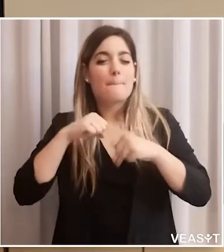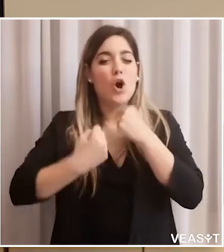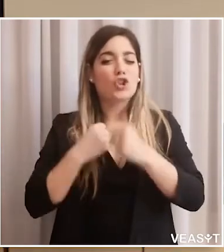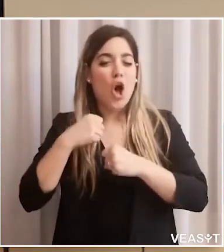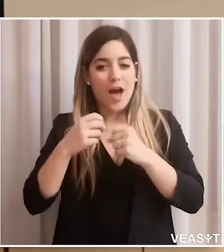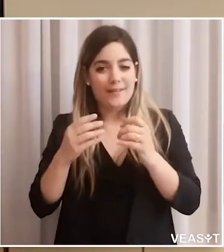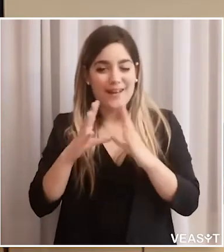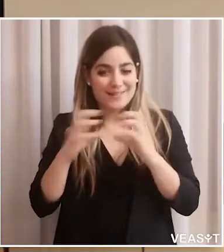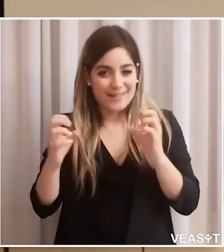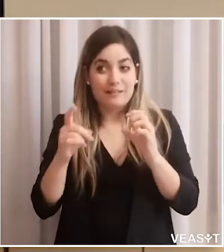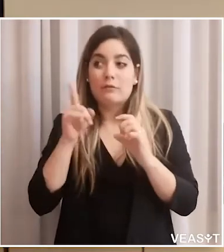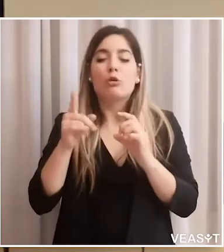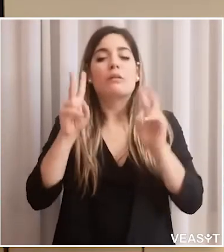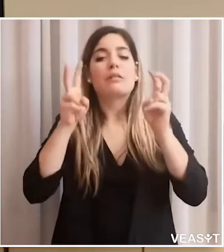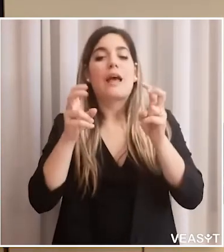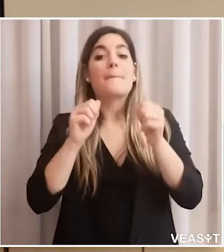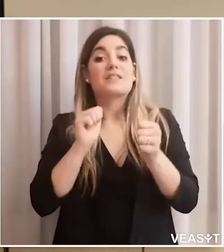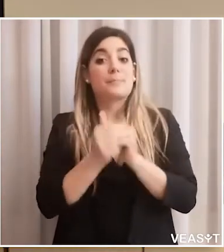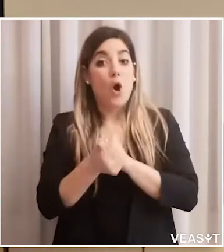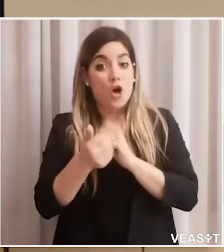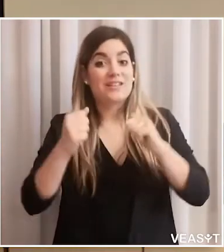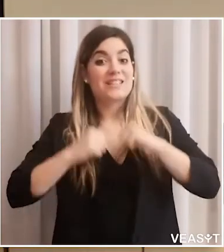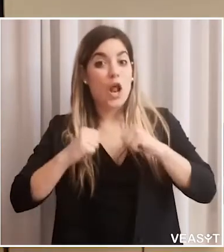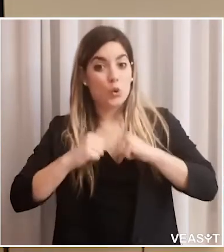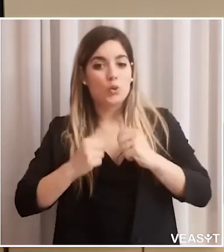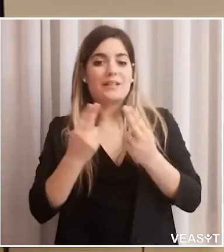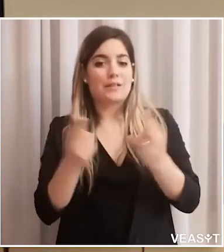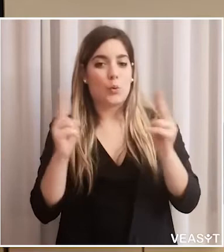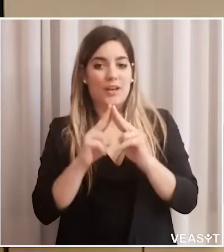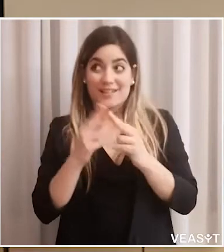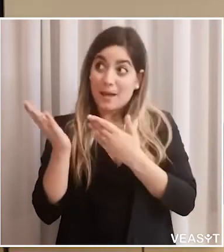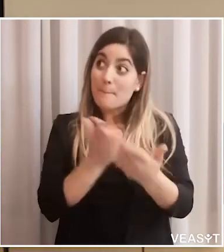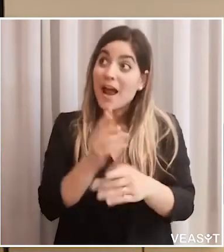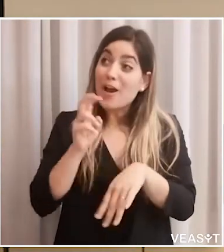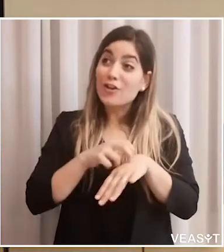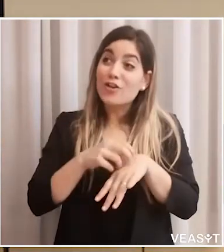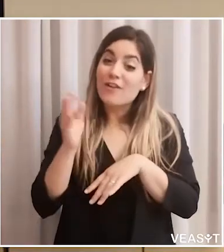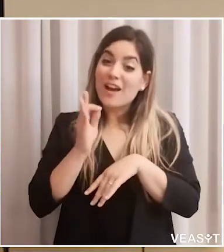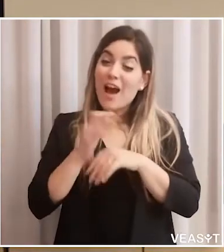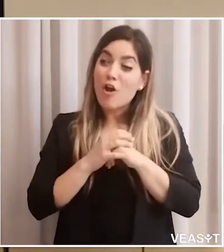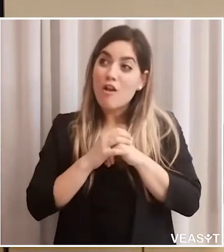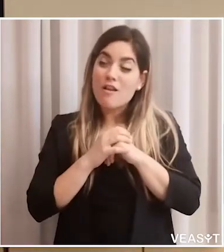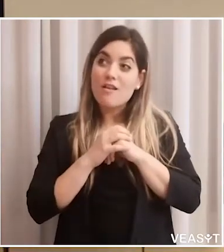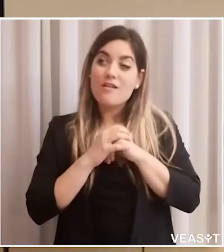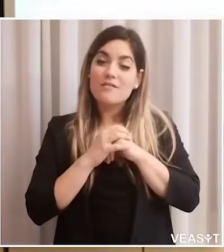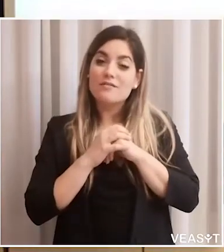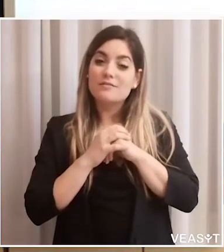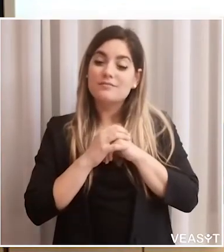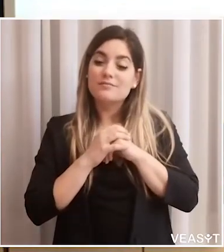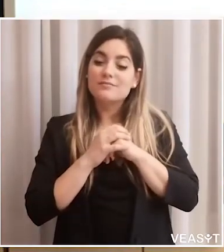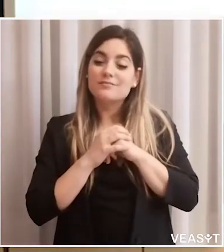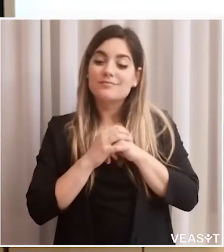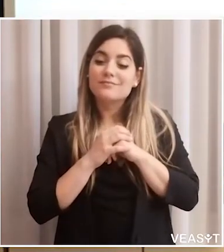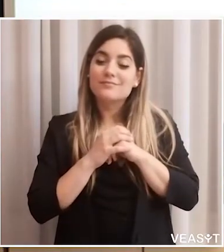dottor Giampaolo Fraccaroli che dirige l'unità dipartimentale di attività motoria dell'azienda che parlerà di sport in salute e